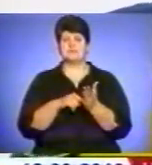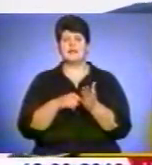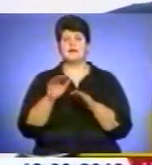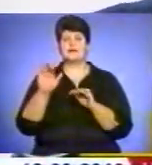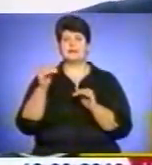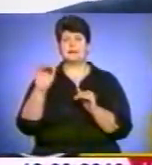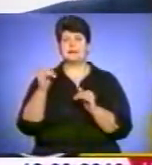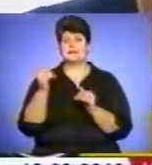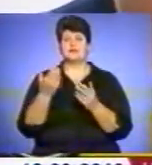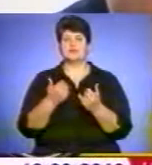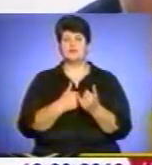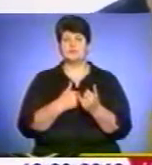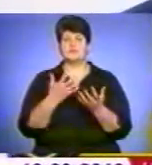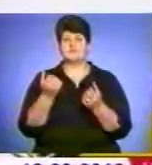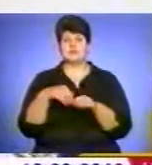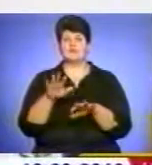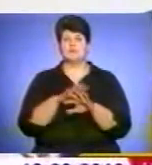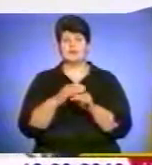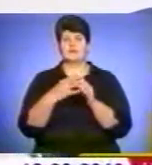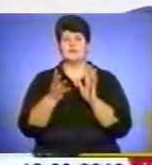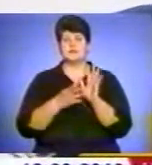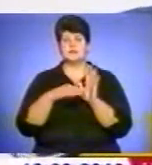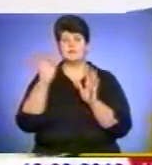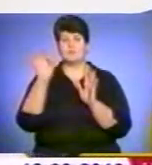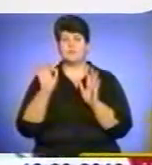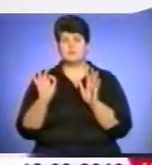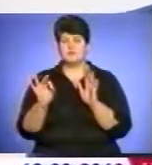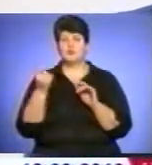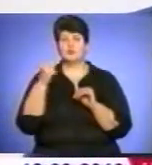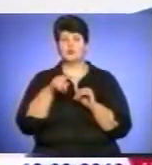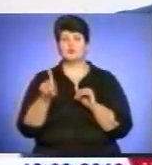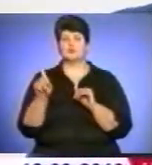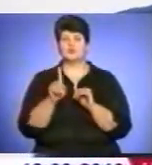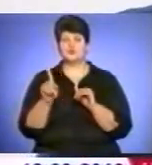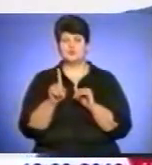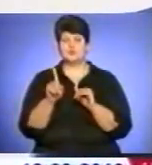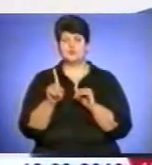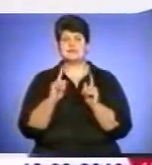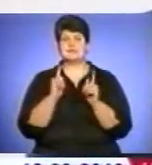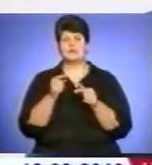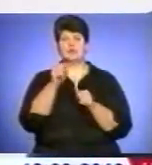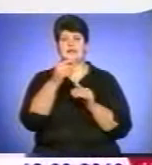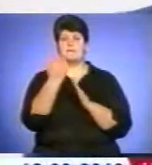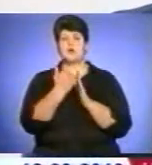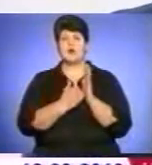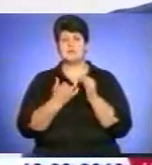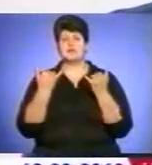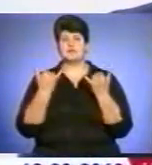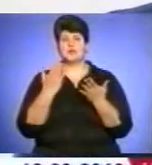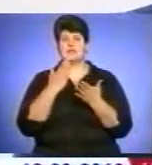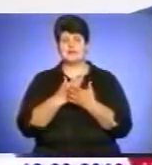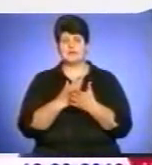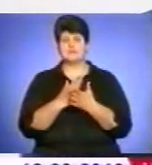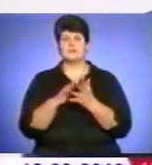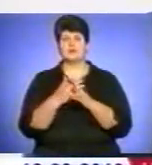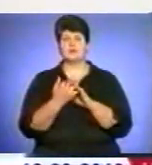які мають дати нам банки, дали не більше 19%. Чому? Тому що згідно тих програм, які сьогодні є для промислового